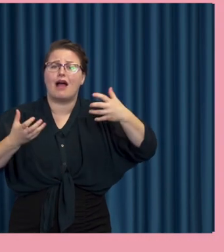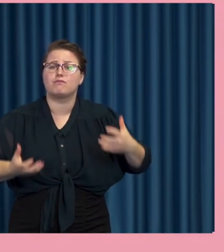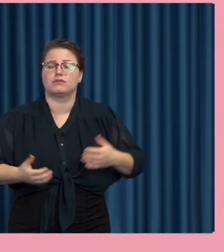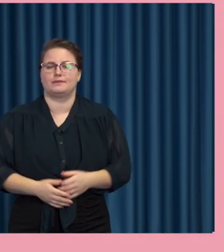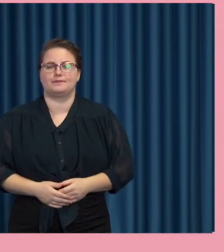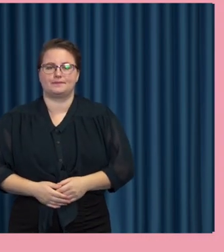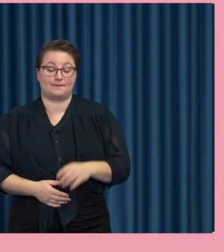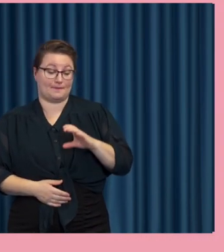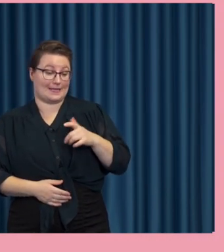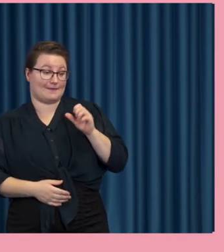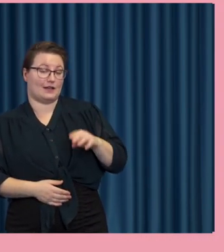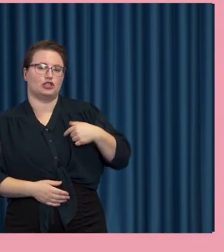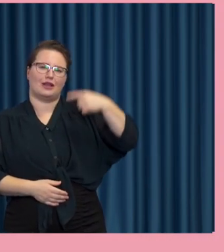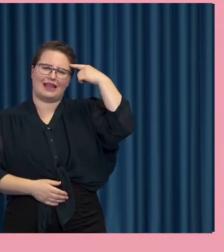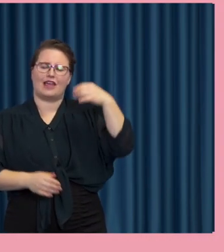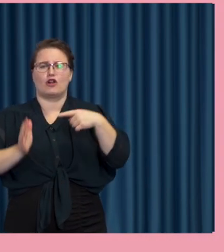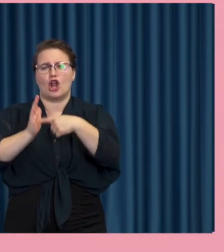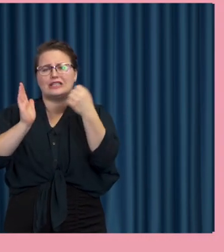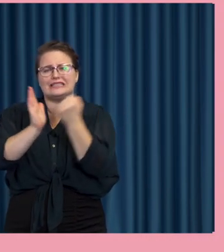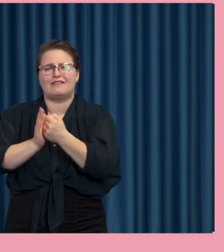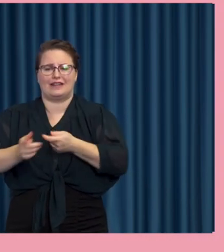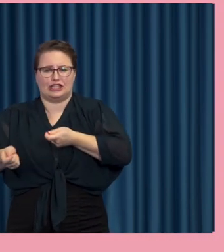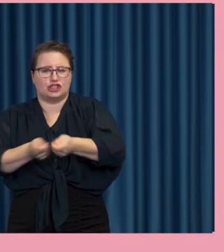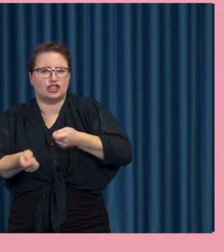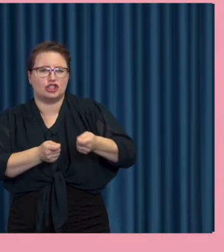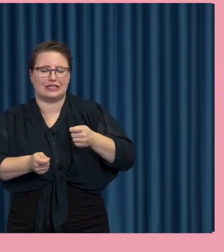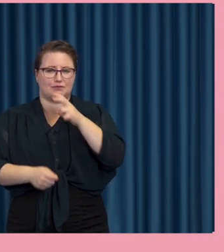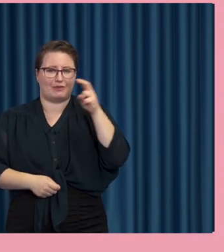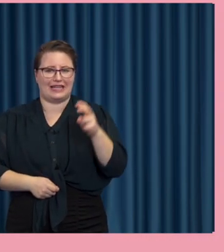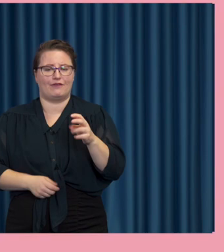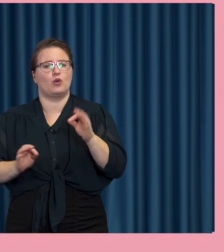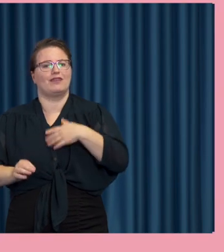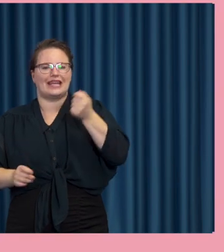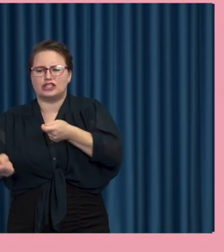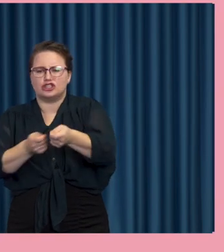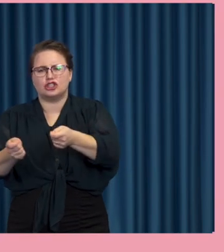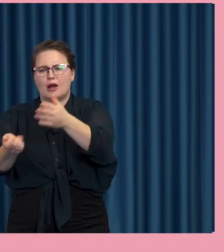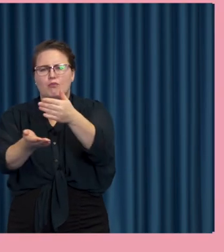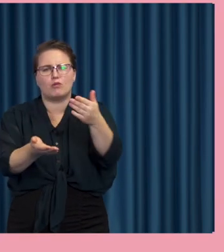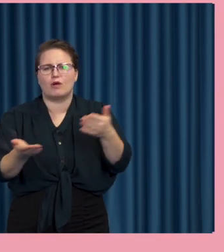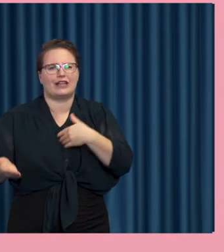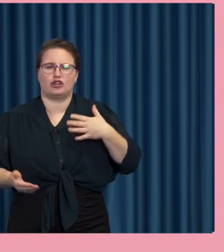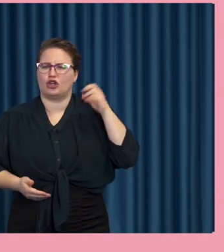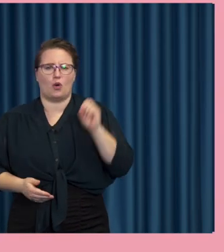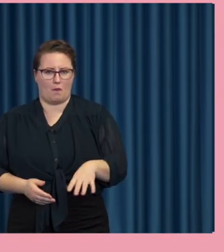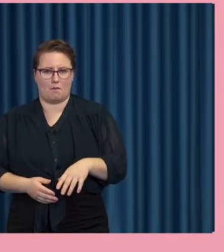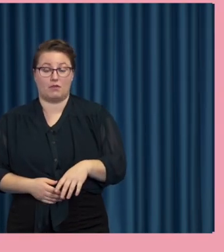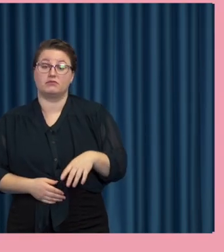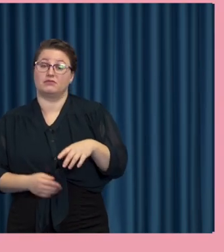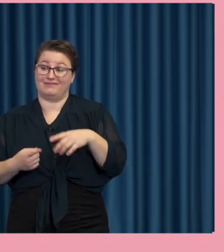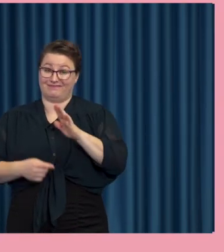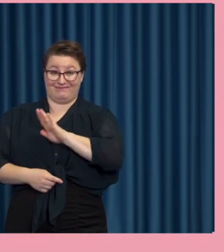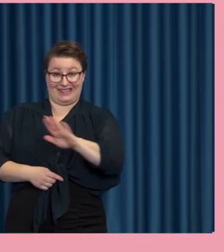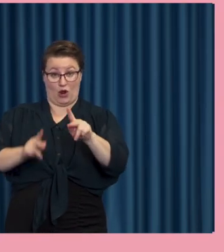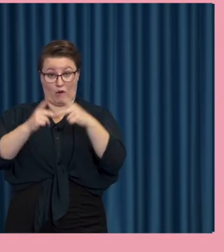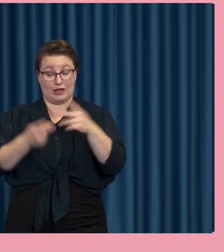Men jag tänker, om man ser det från en slags regleringsperspektiv, vad ska vi lägga krutet på att styra upp det som vi inte gillar då? Då är ju, den här kommittén har